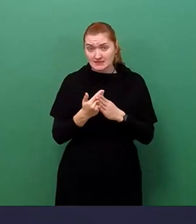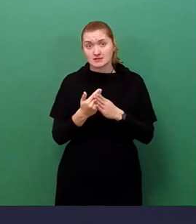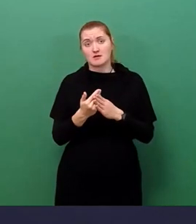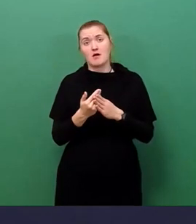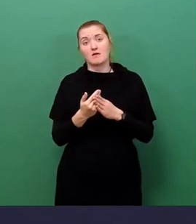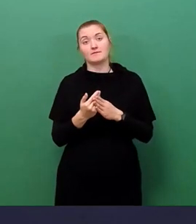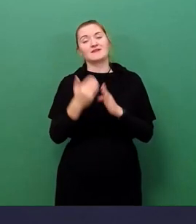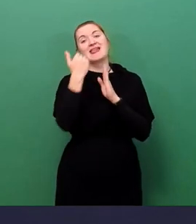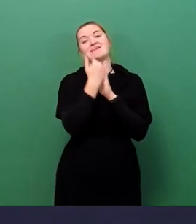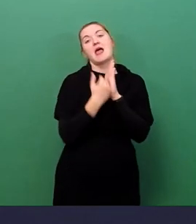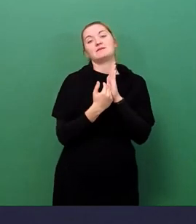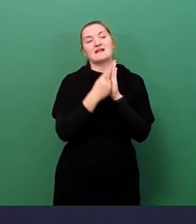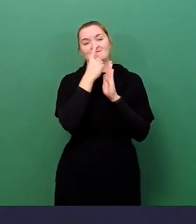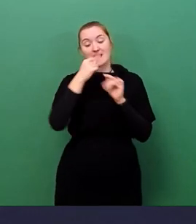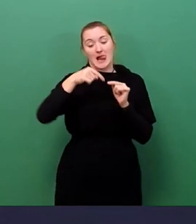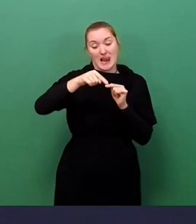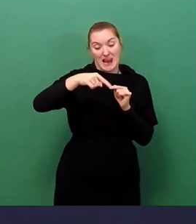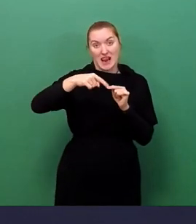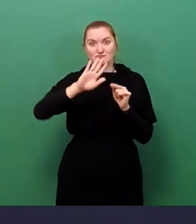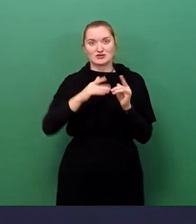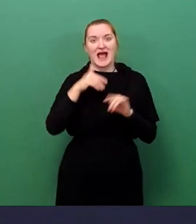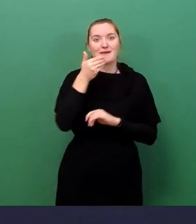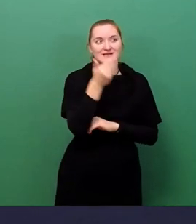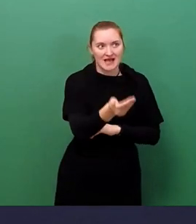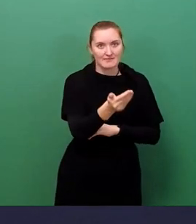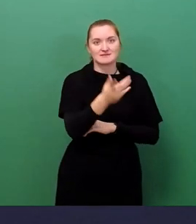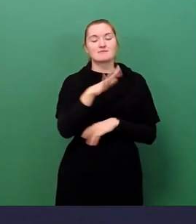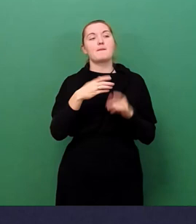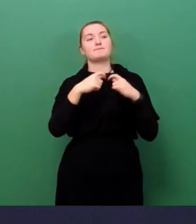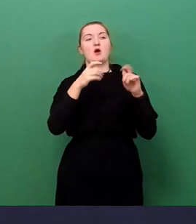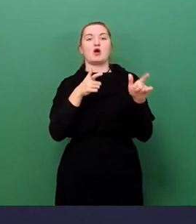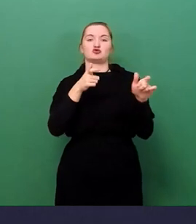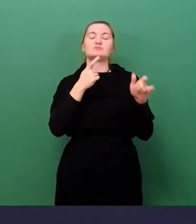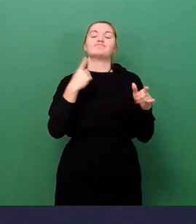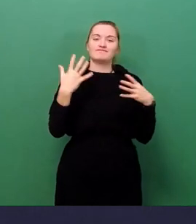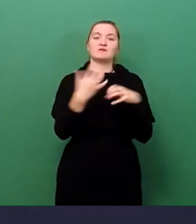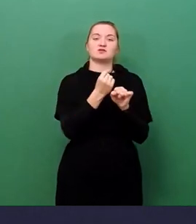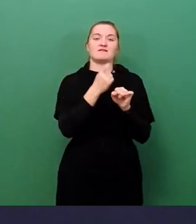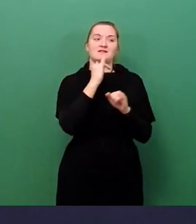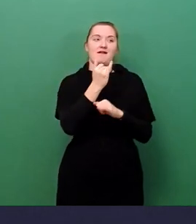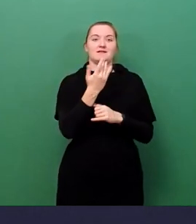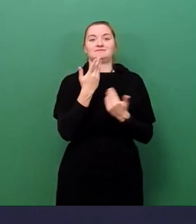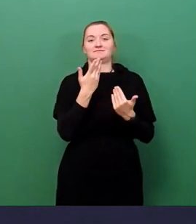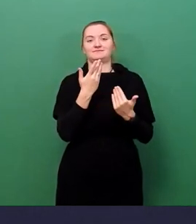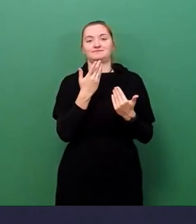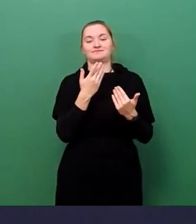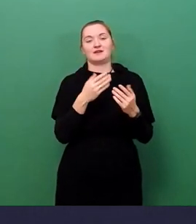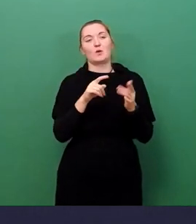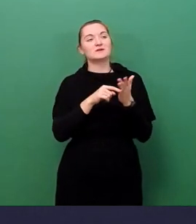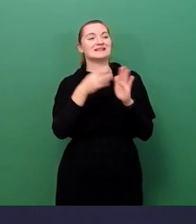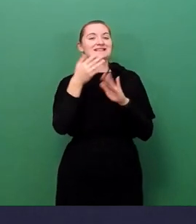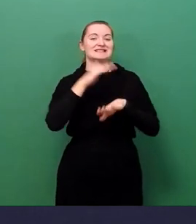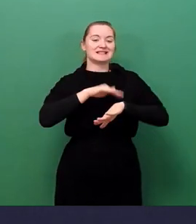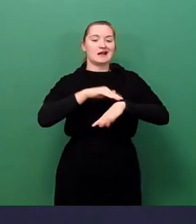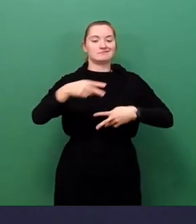dringenden Vorlagen im Bauausschuss mit der notwendigen Priorität, weil ja oftmals auch Terminketten